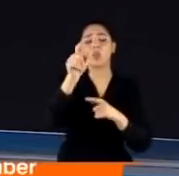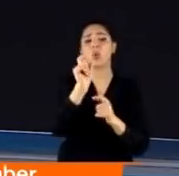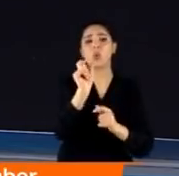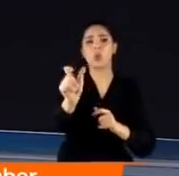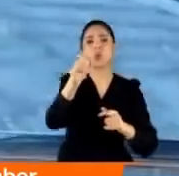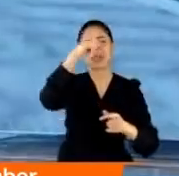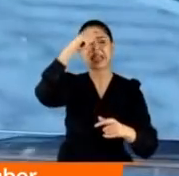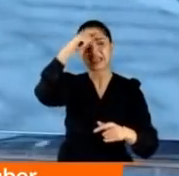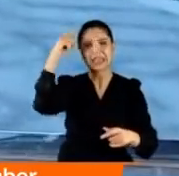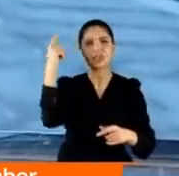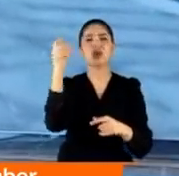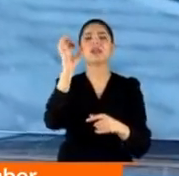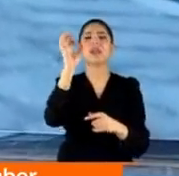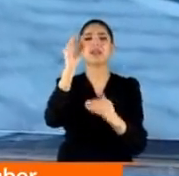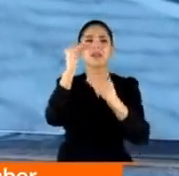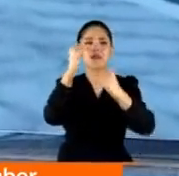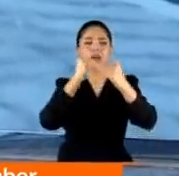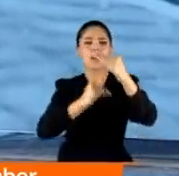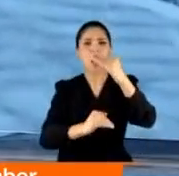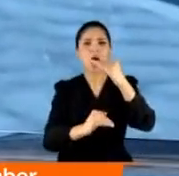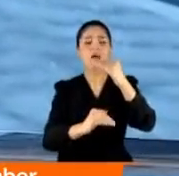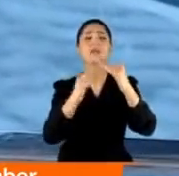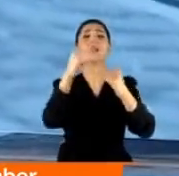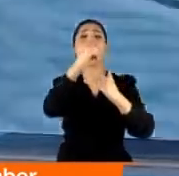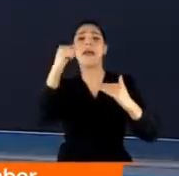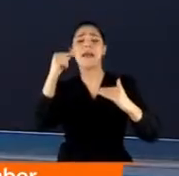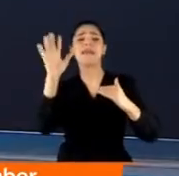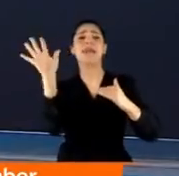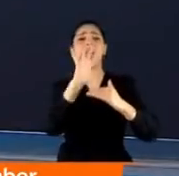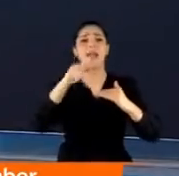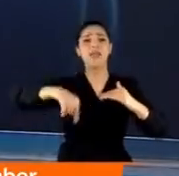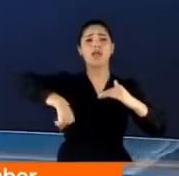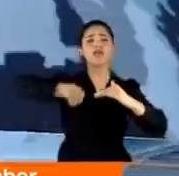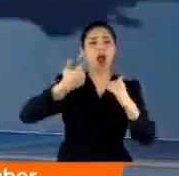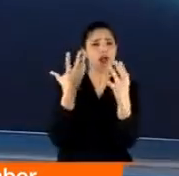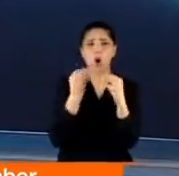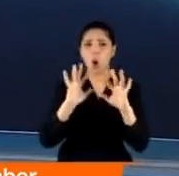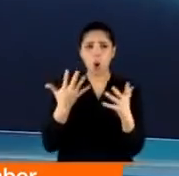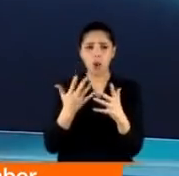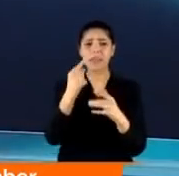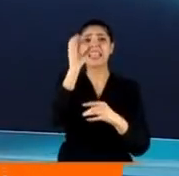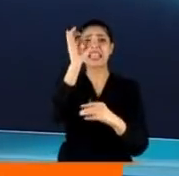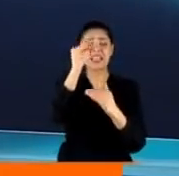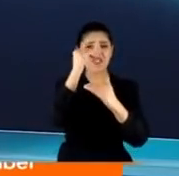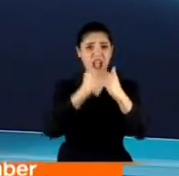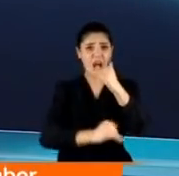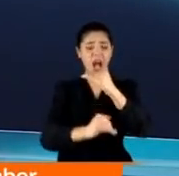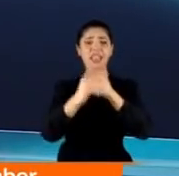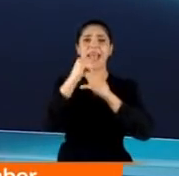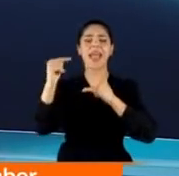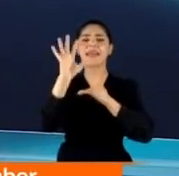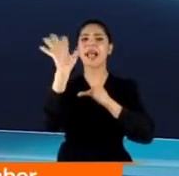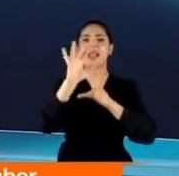sıfırın altında 50-60 dereceyi bulabilir. Sıfırın altında. Peki bu